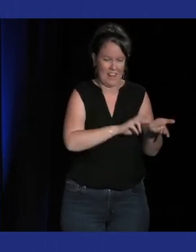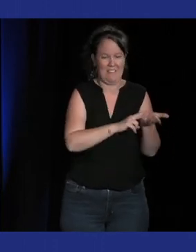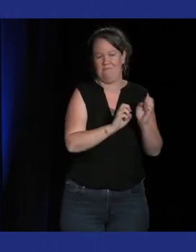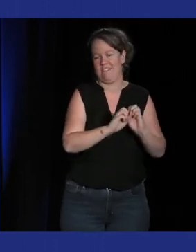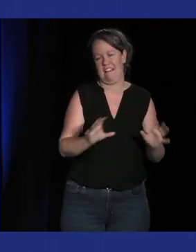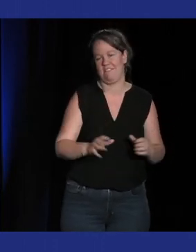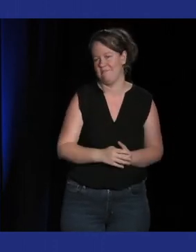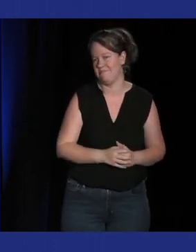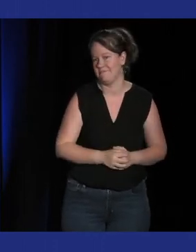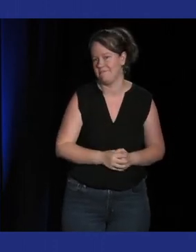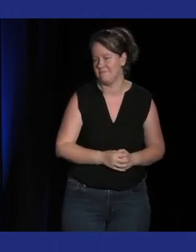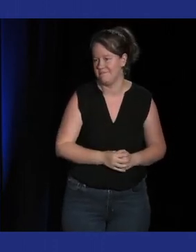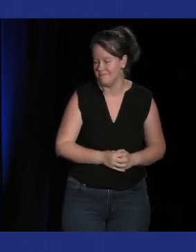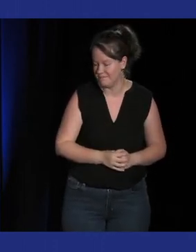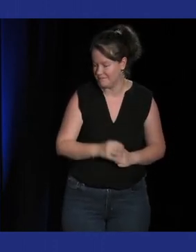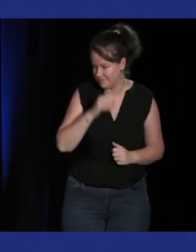des fois